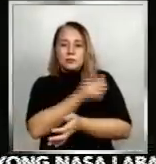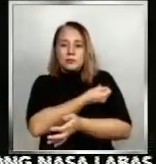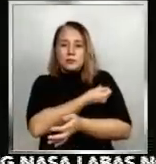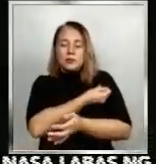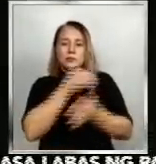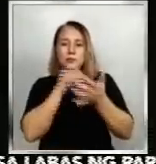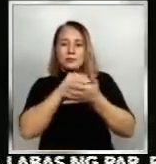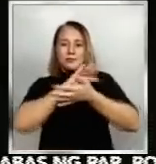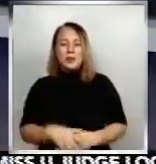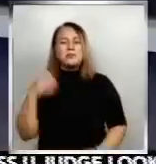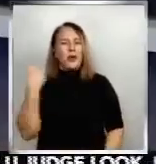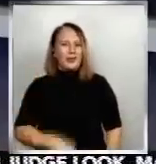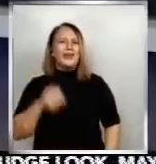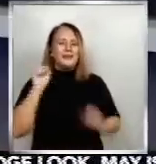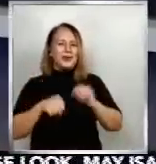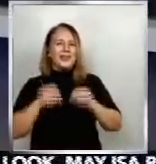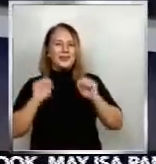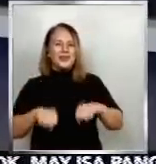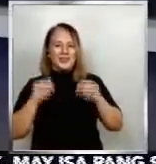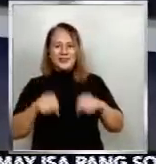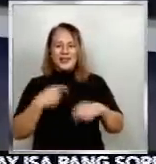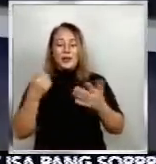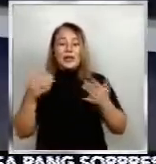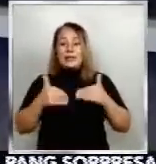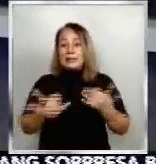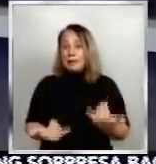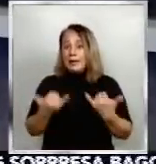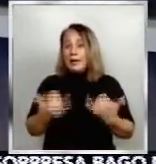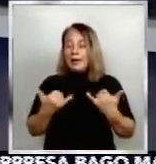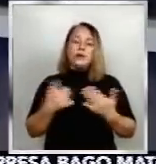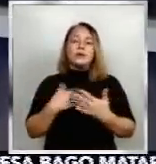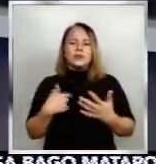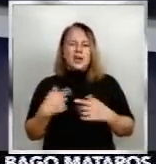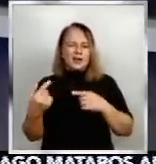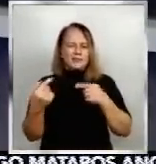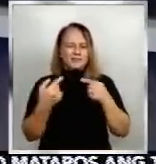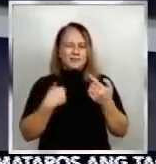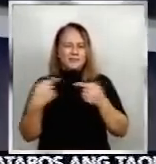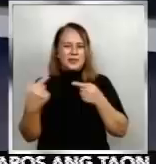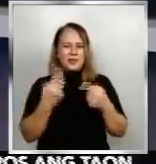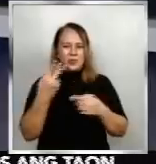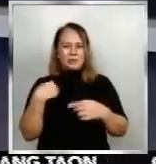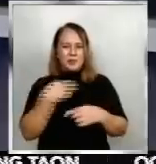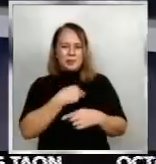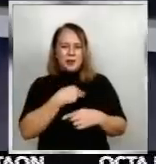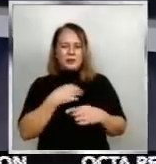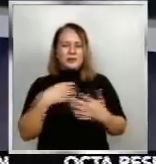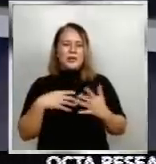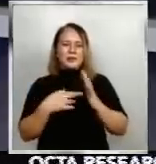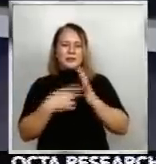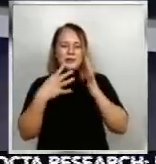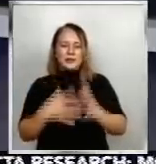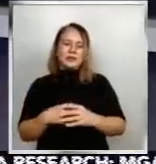-19. Sa patala, muling nagpalitan ng maanghang na pahayag ang dalawang membro ng gabinete ni Pangulong Duterte na